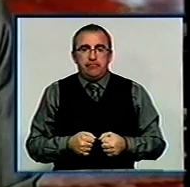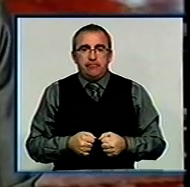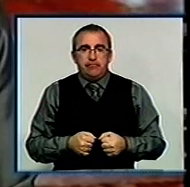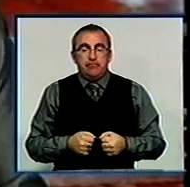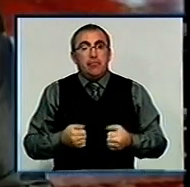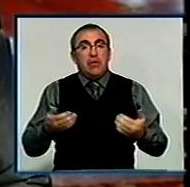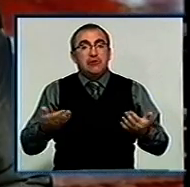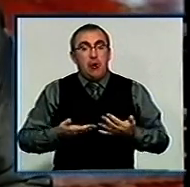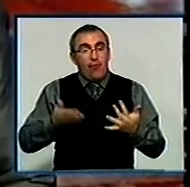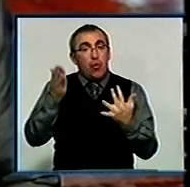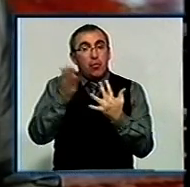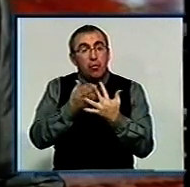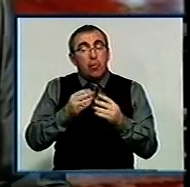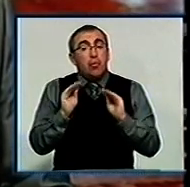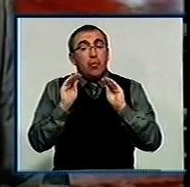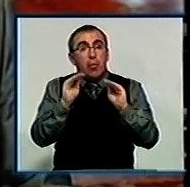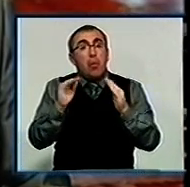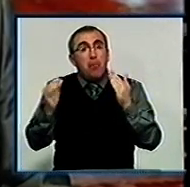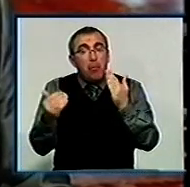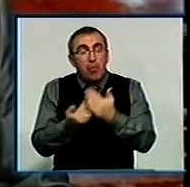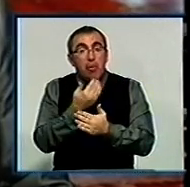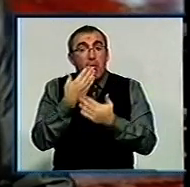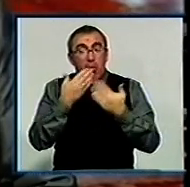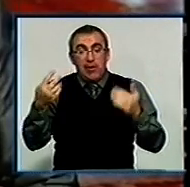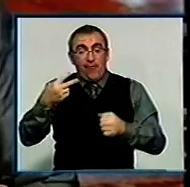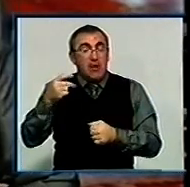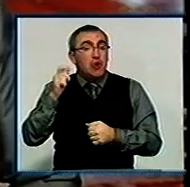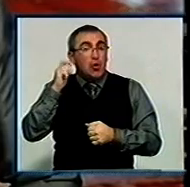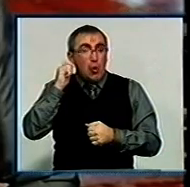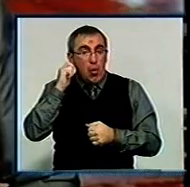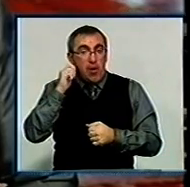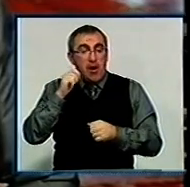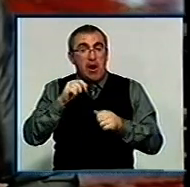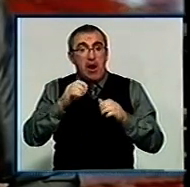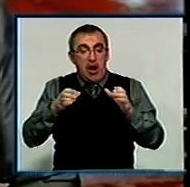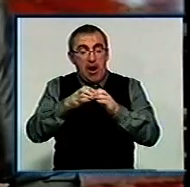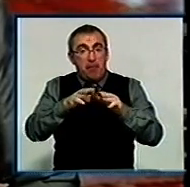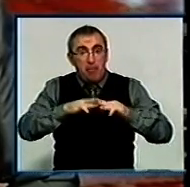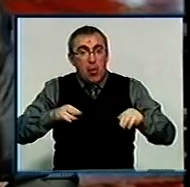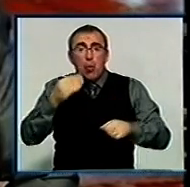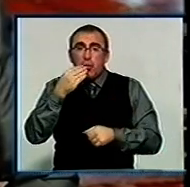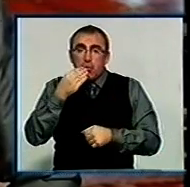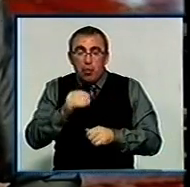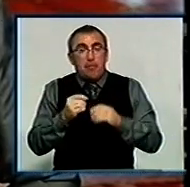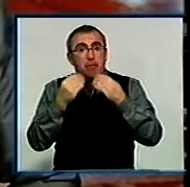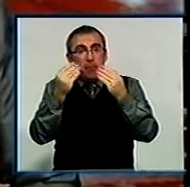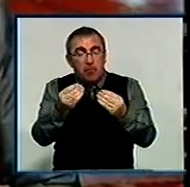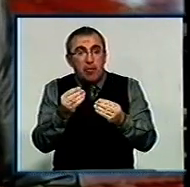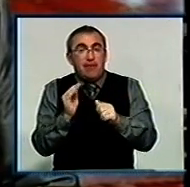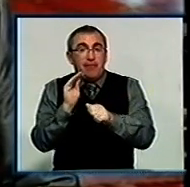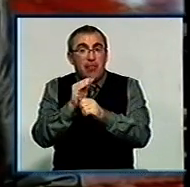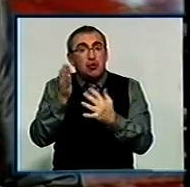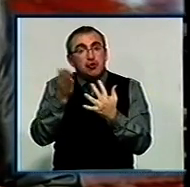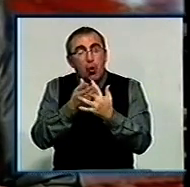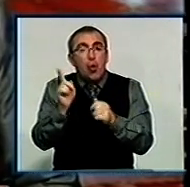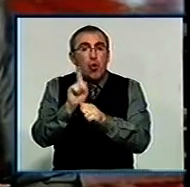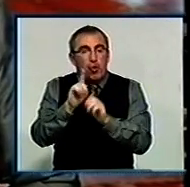Житові субсидії нараховуватимуть по-новому. Вперше за останні 20 років Кабінет міністрів удосконали в порядок призначення та нарахування субсидії і